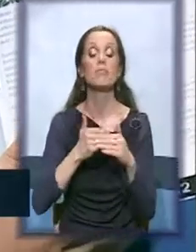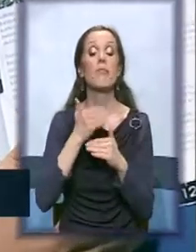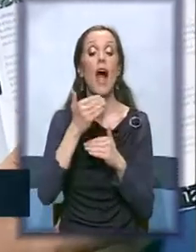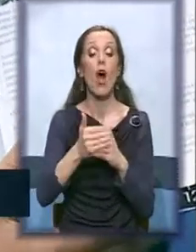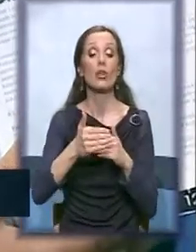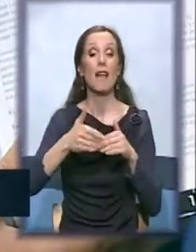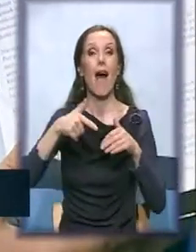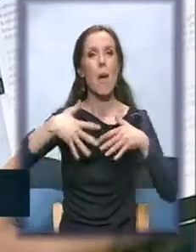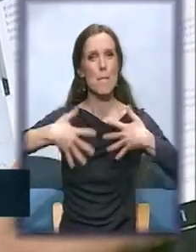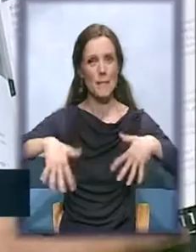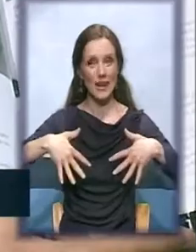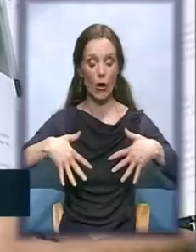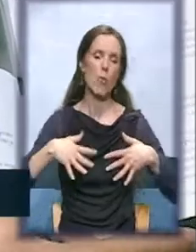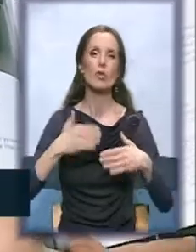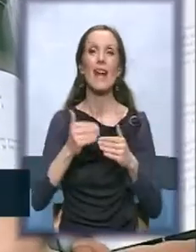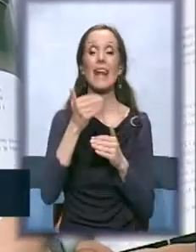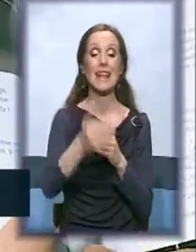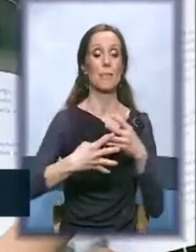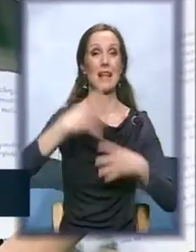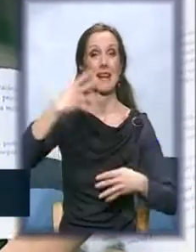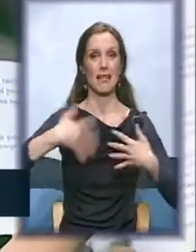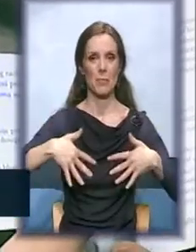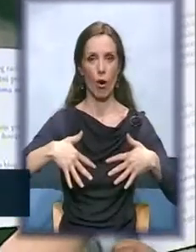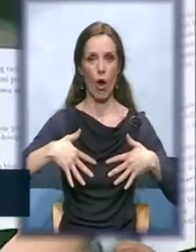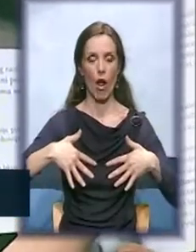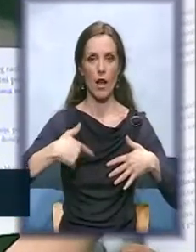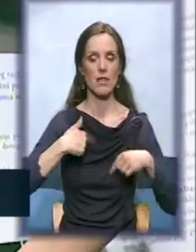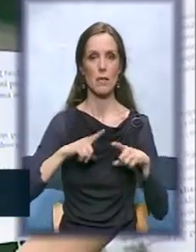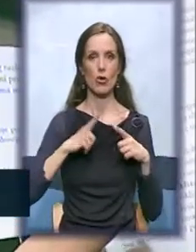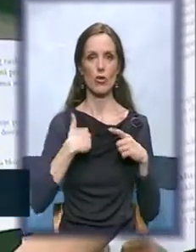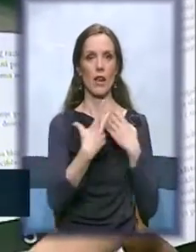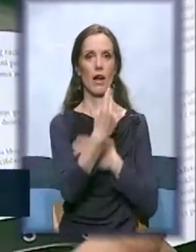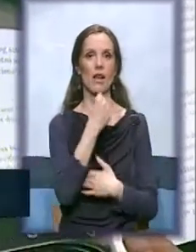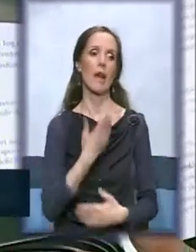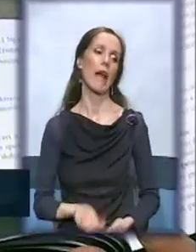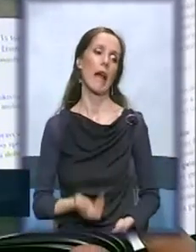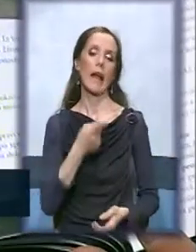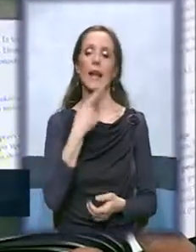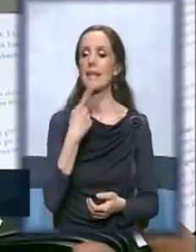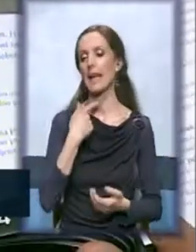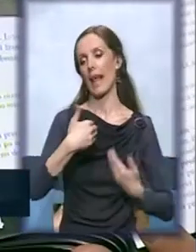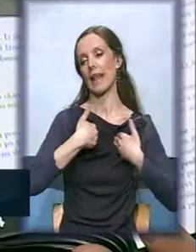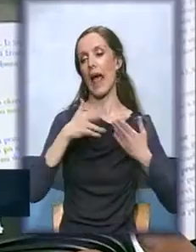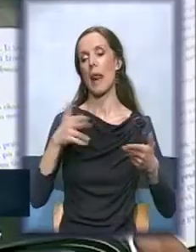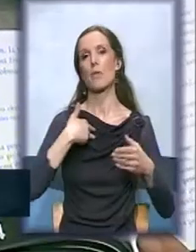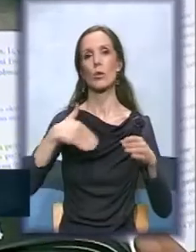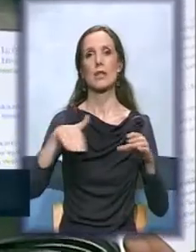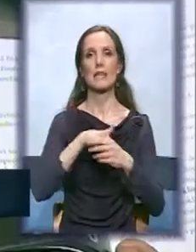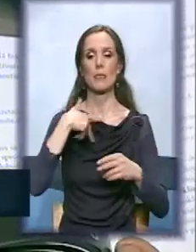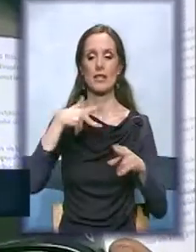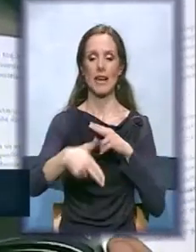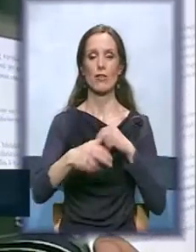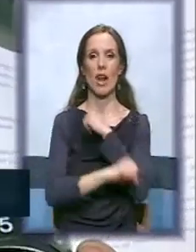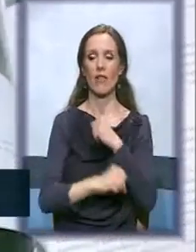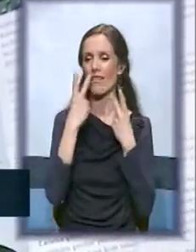ispred biroua, sam doživjela sledeću rečenicu. Pa i ja ne mogu da se zaposlim. Evo, završila fakultet i još